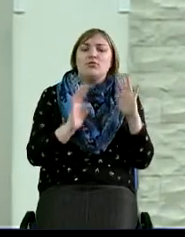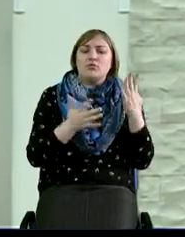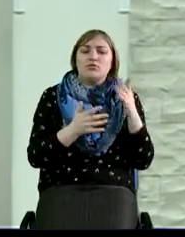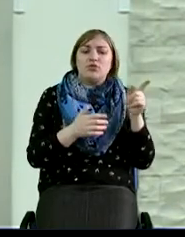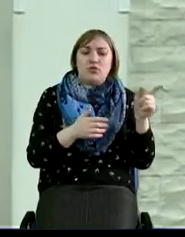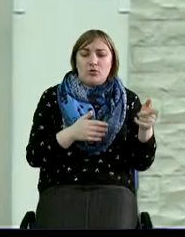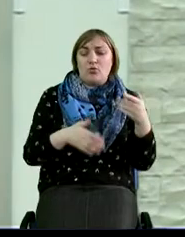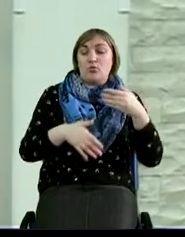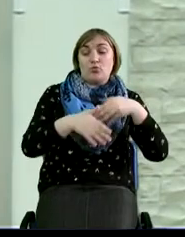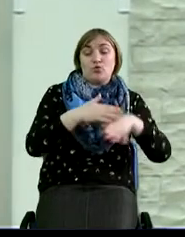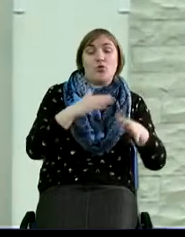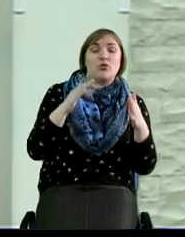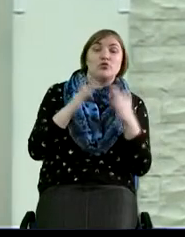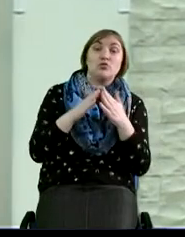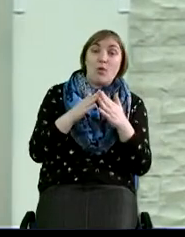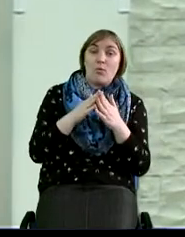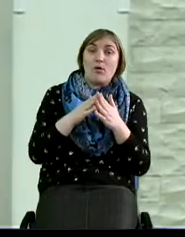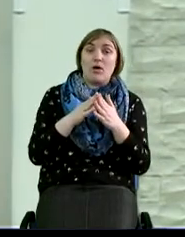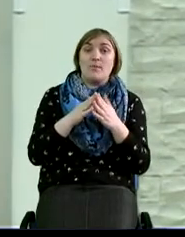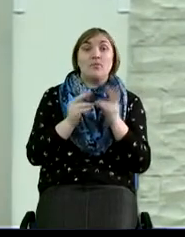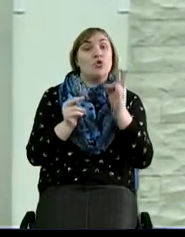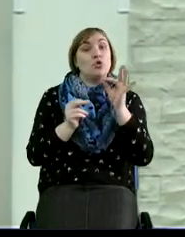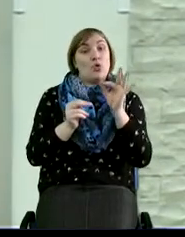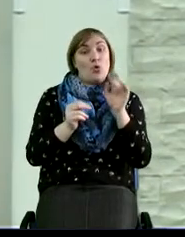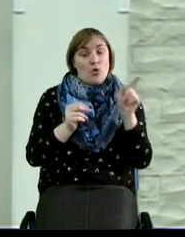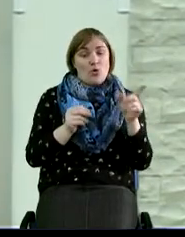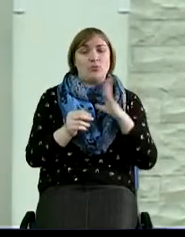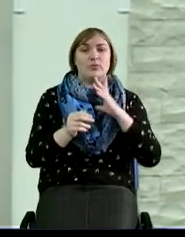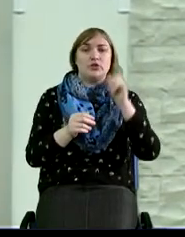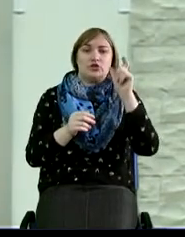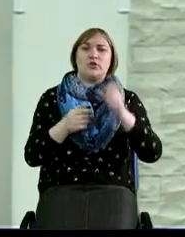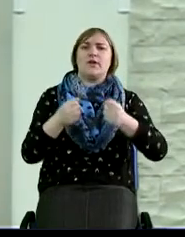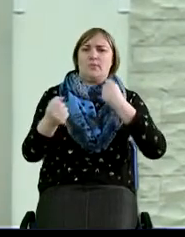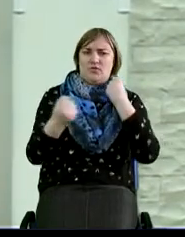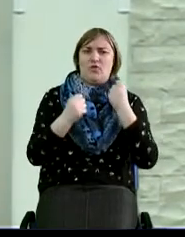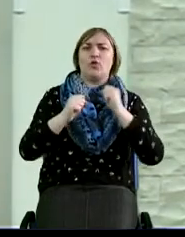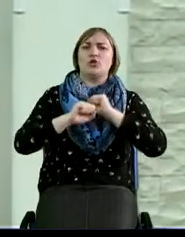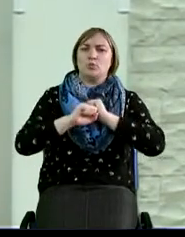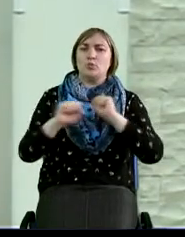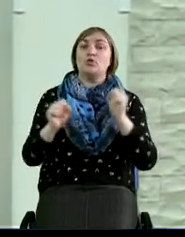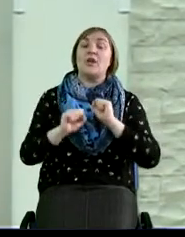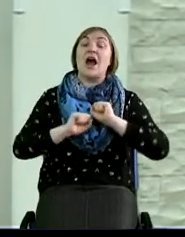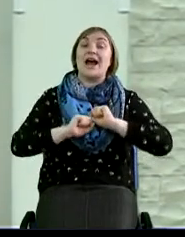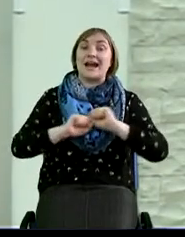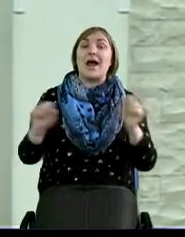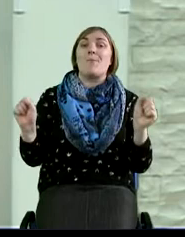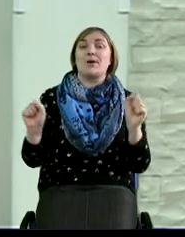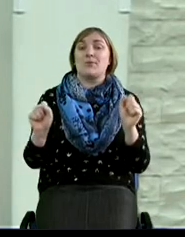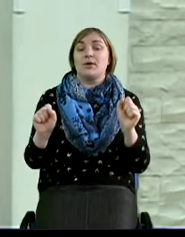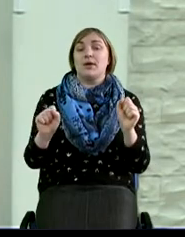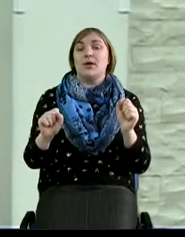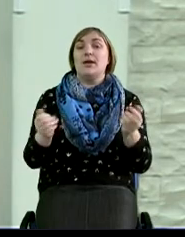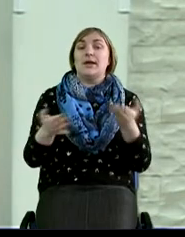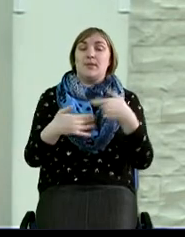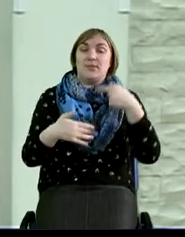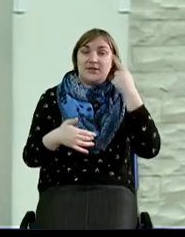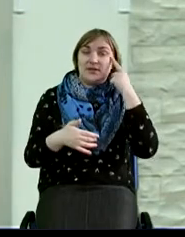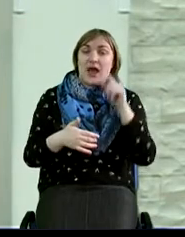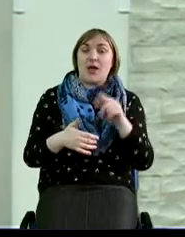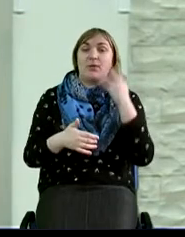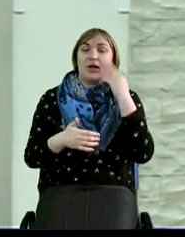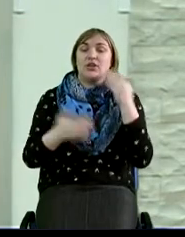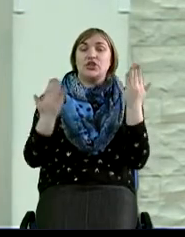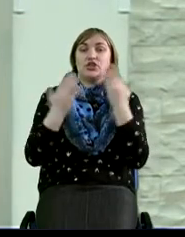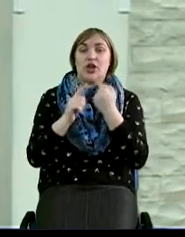оставить свой дом, он ушел, но он был человеком твердым, мужественным, храбрым. И мы знаем, когда